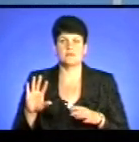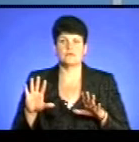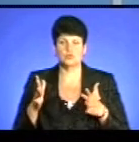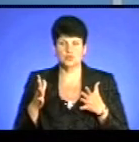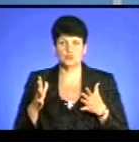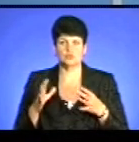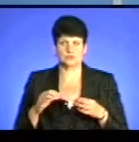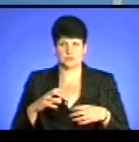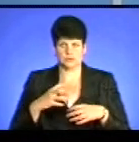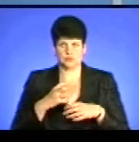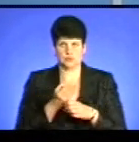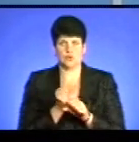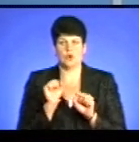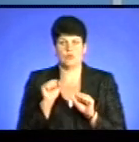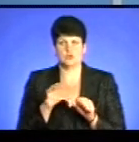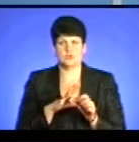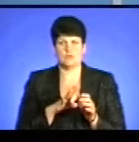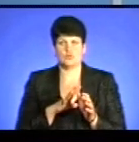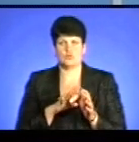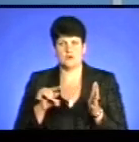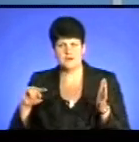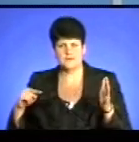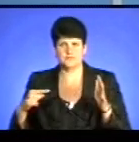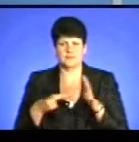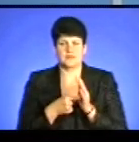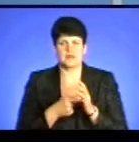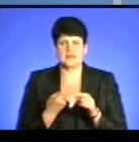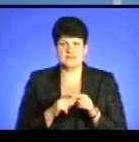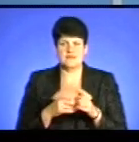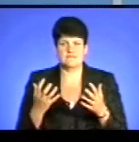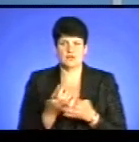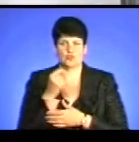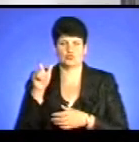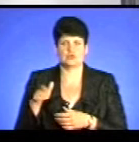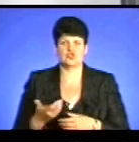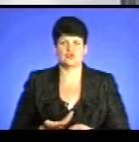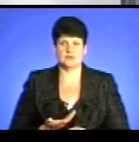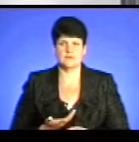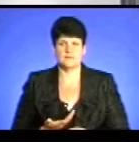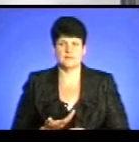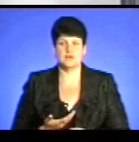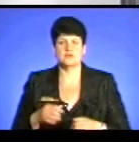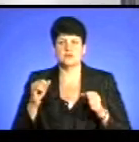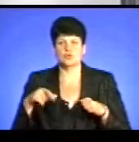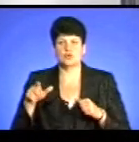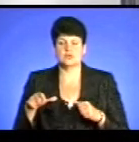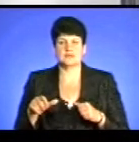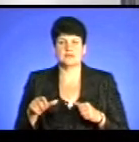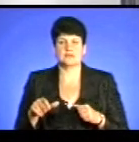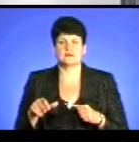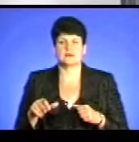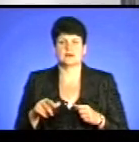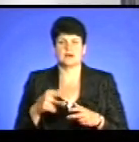можна було зняти судомо м'язів. І це врятує людині життя. А чи може людина, яка тоне, сама собі